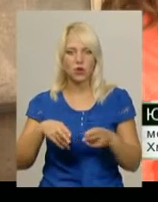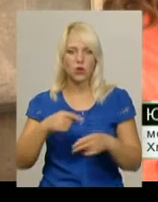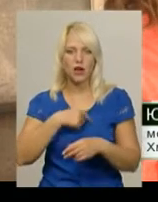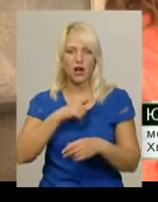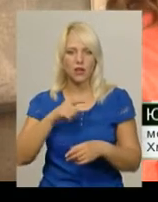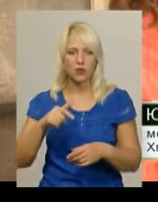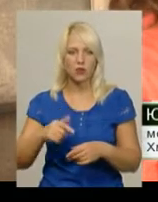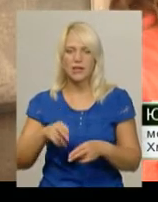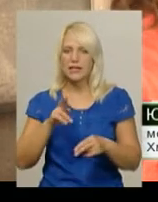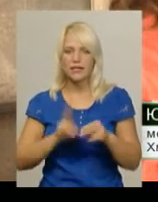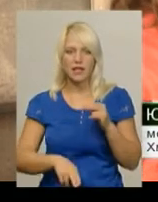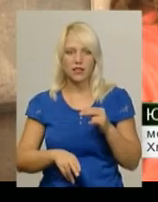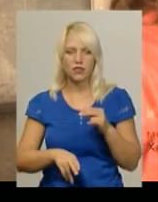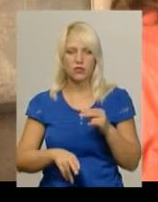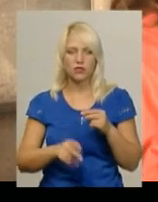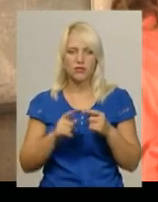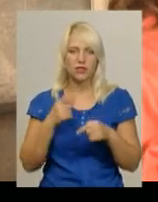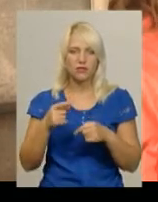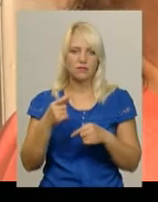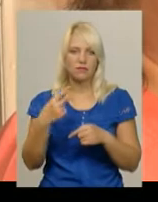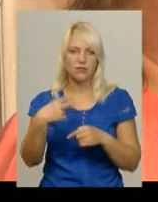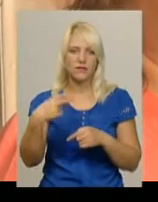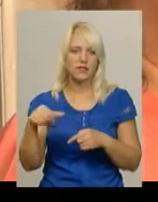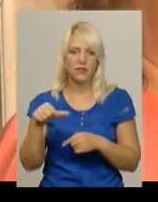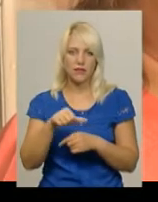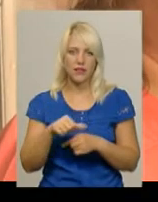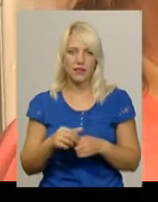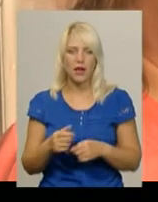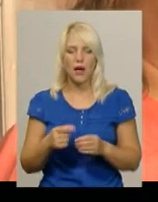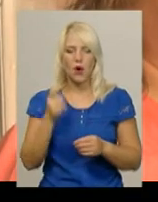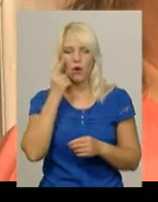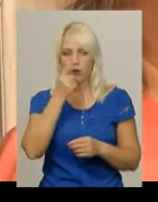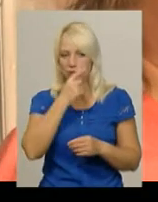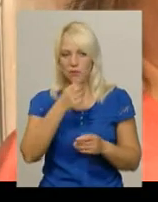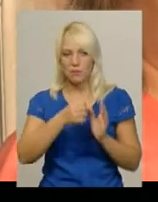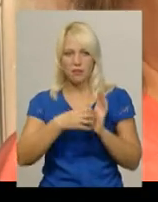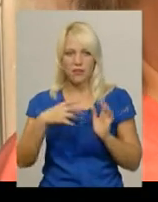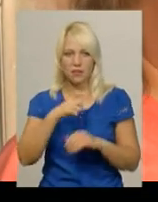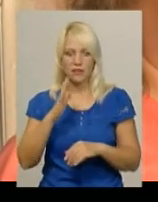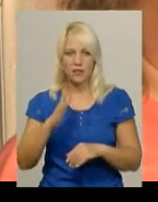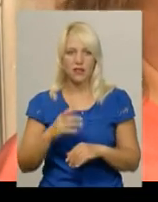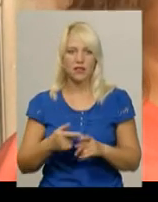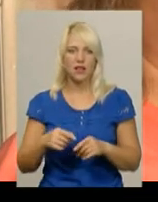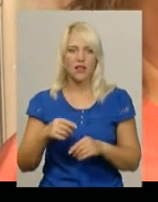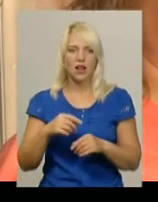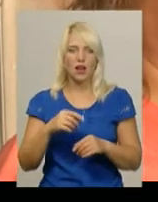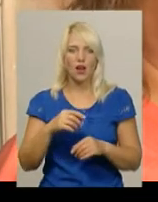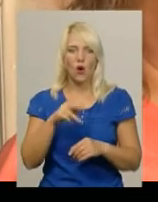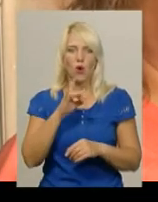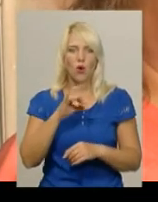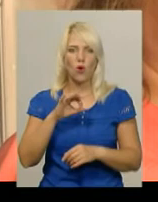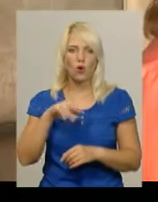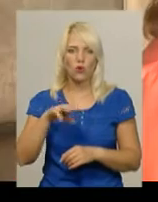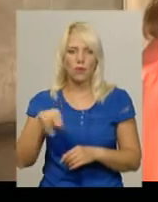закінчуються за хвилин 20. До окуліста в 15 хвилин закінчуються, до ортопеда в 10 можуть